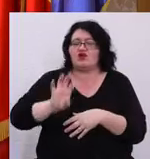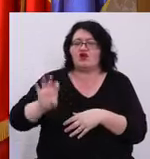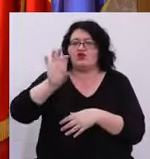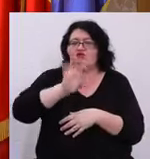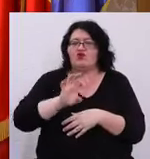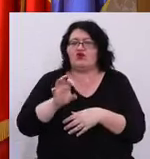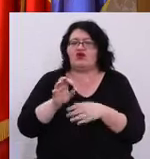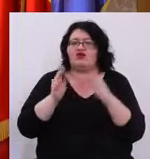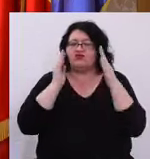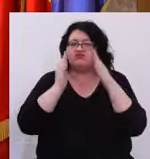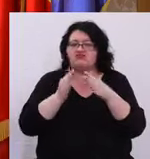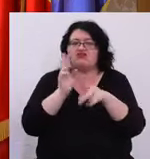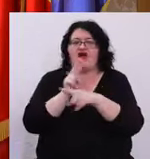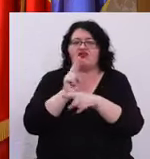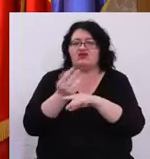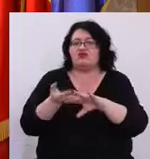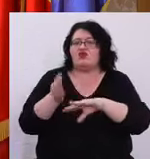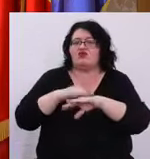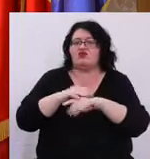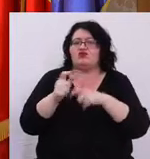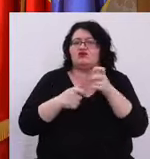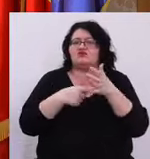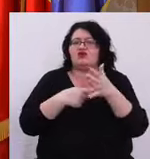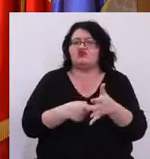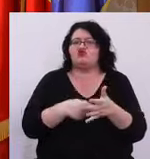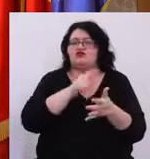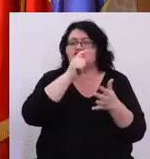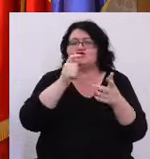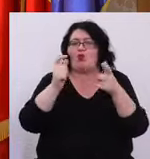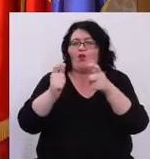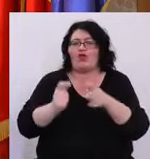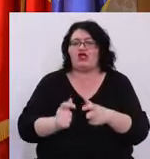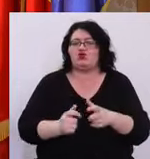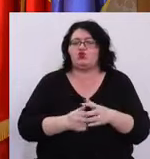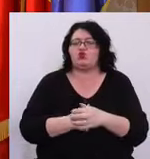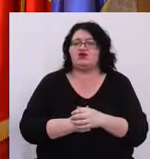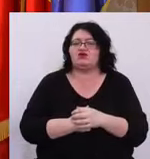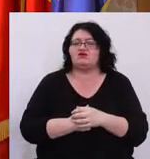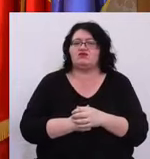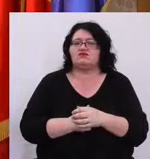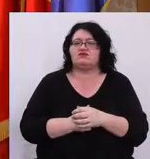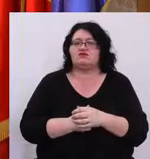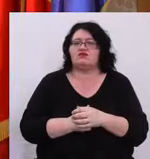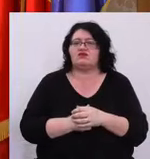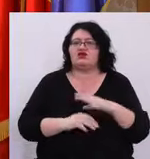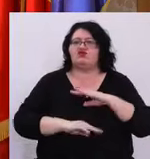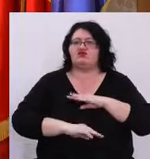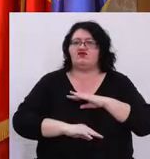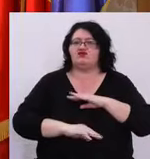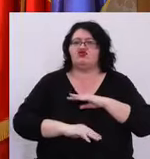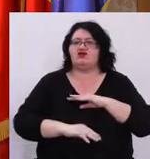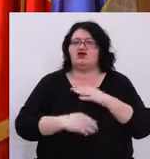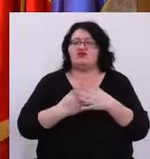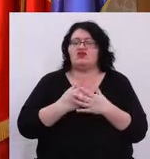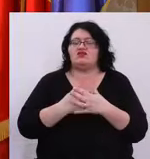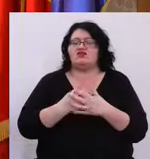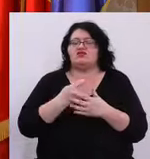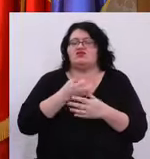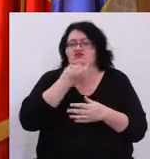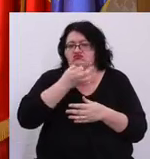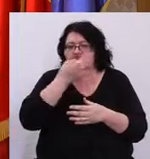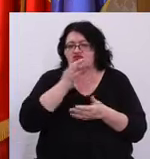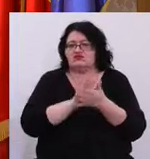Vor fi focusate în acest domeniu Bine, atât din partea mea